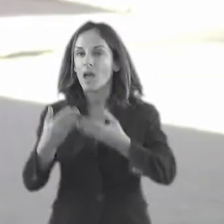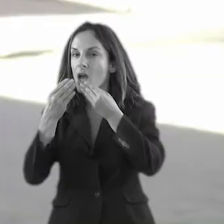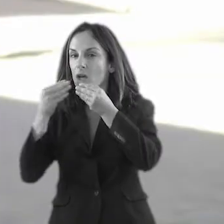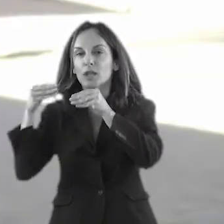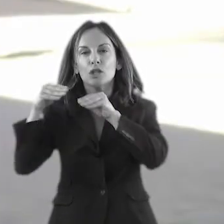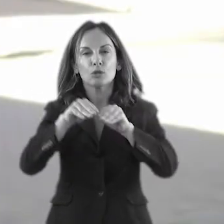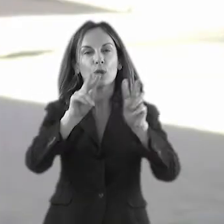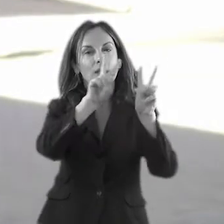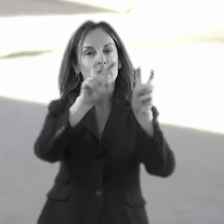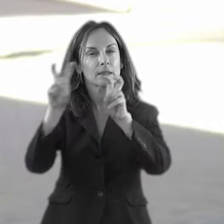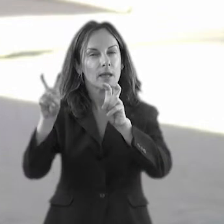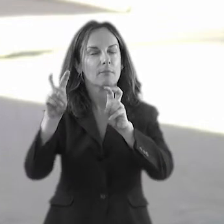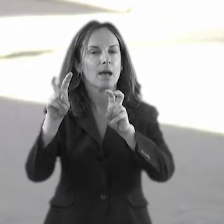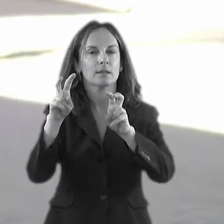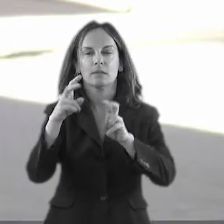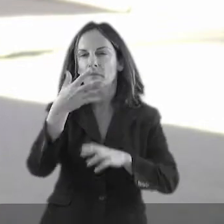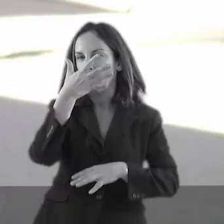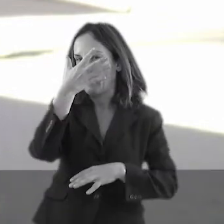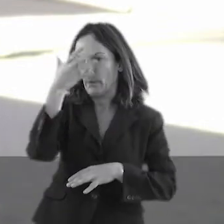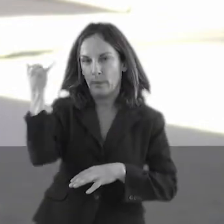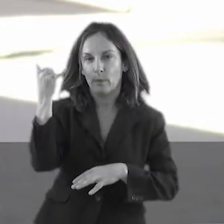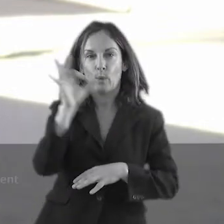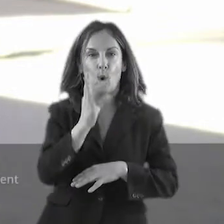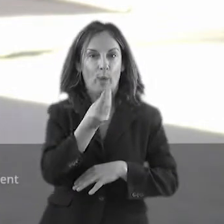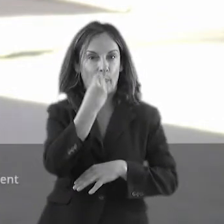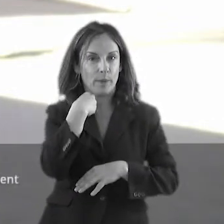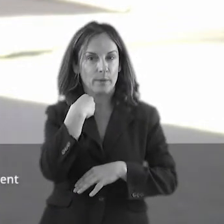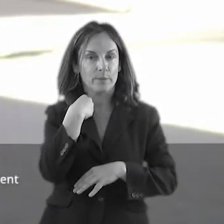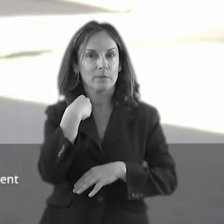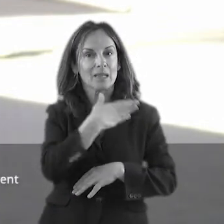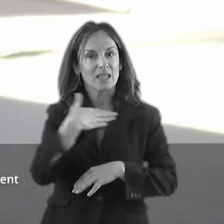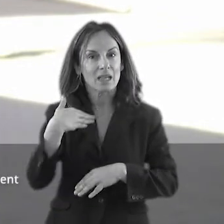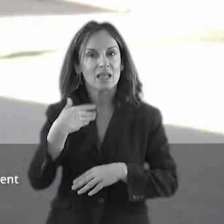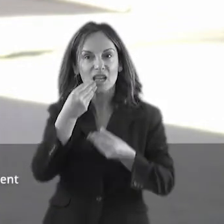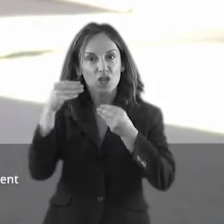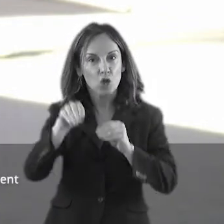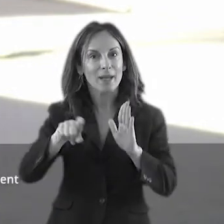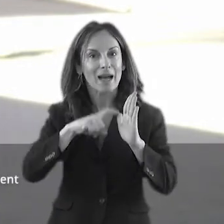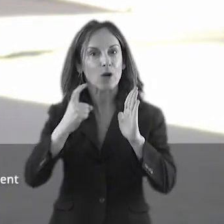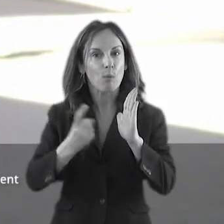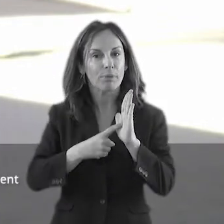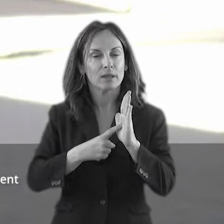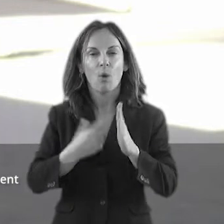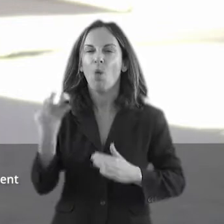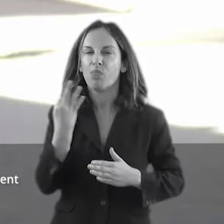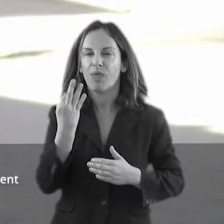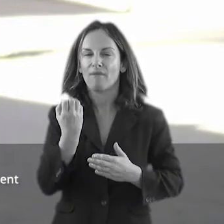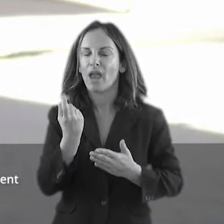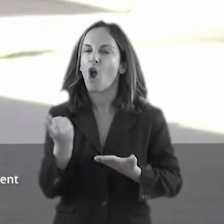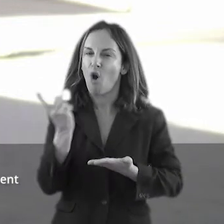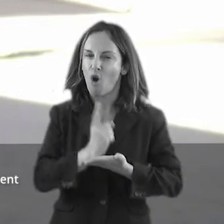Per explicar la història no visible, el primer que hem de fer és escriure aquesta història. El primer és